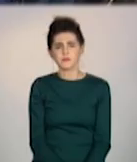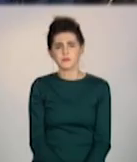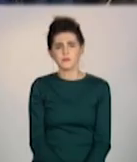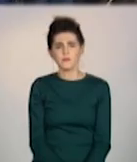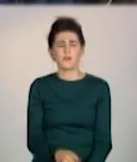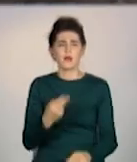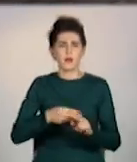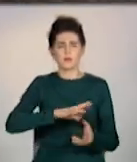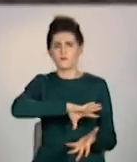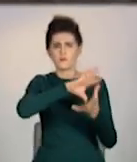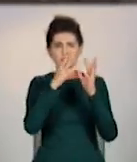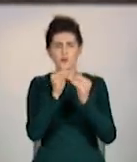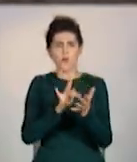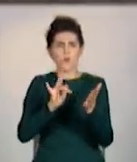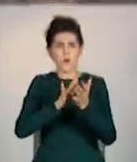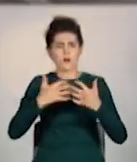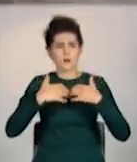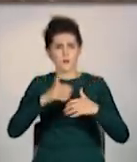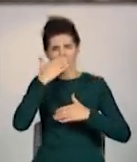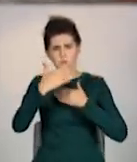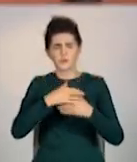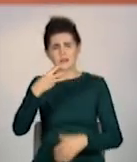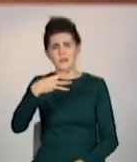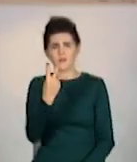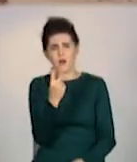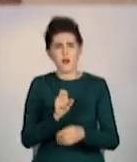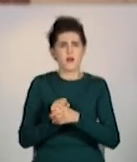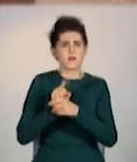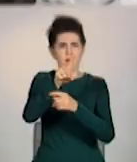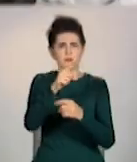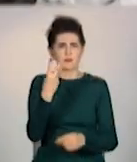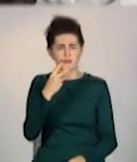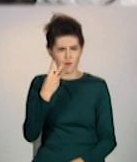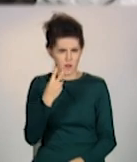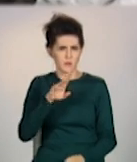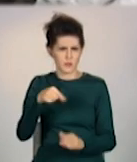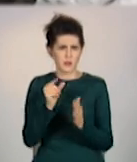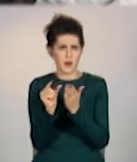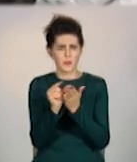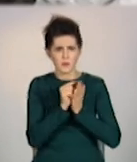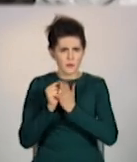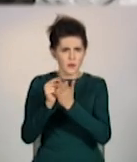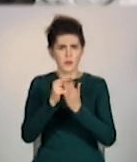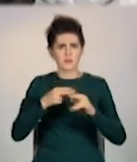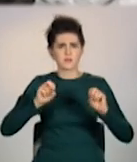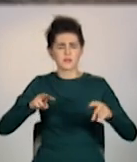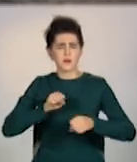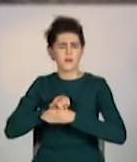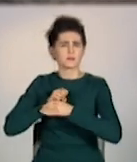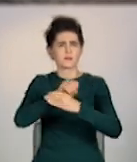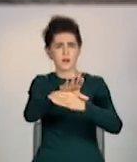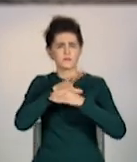Усього по Краматорську ворог випустив 32 ракети калібром 300 міліметрів. Кожна неслав собі касетний заряд. Вони